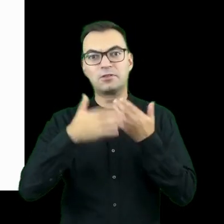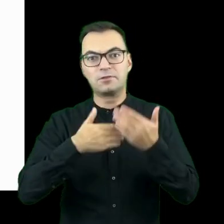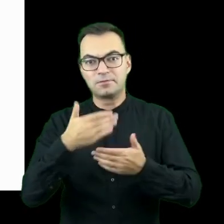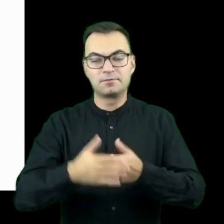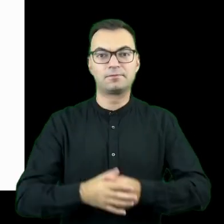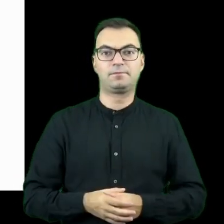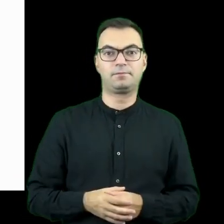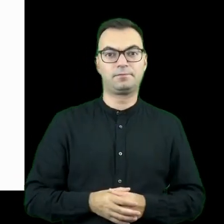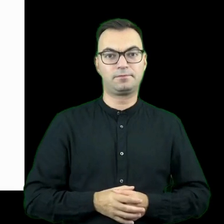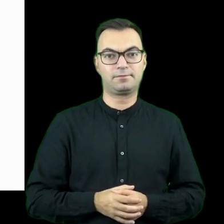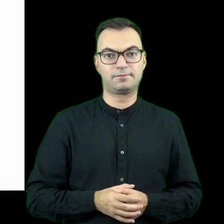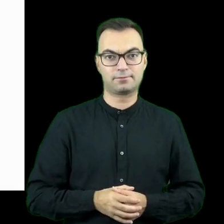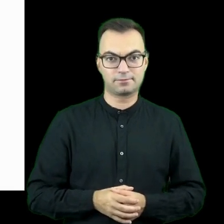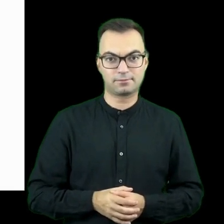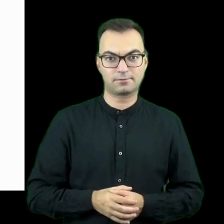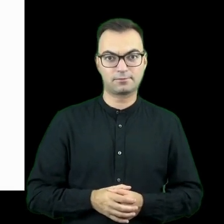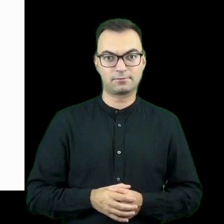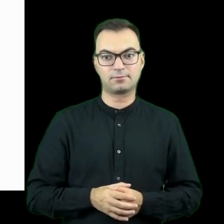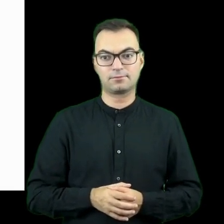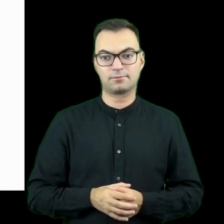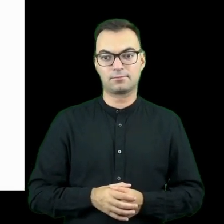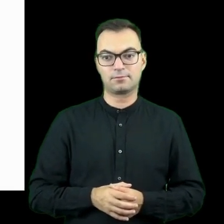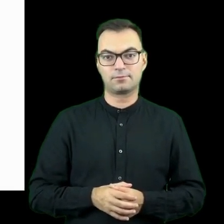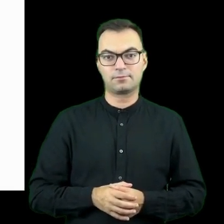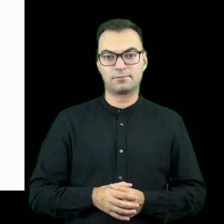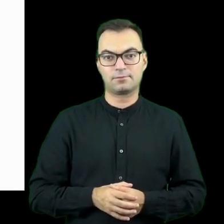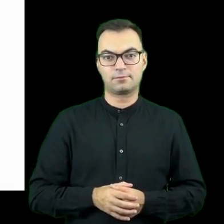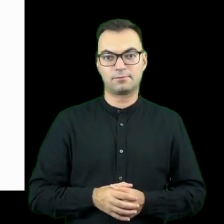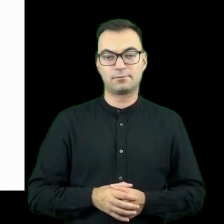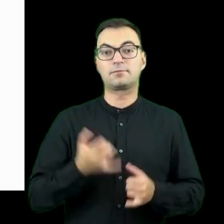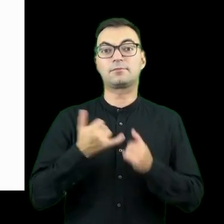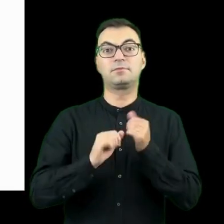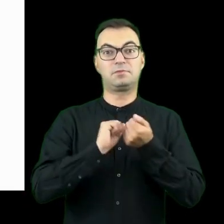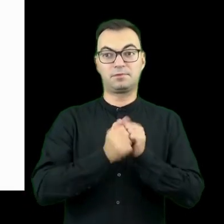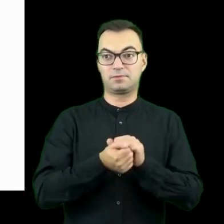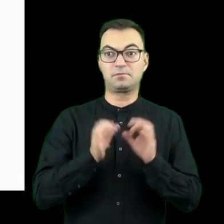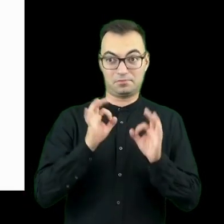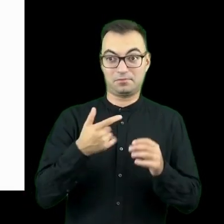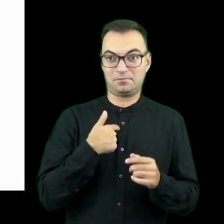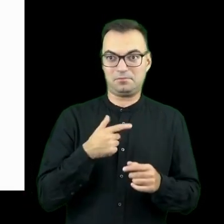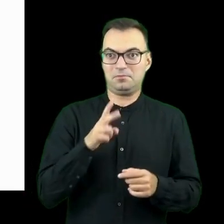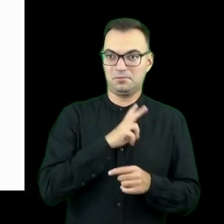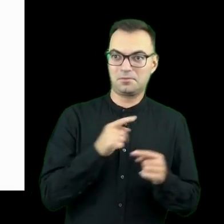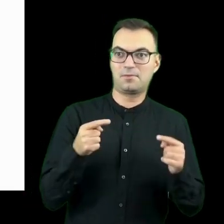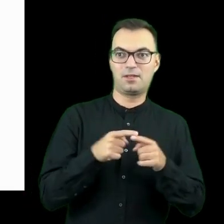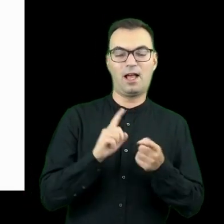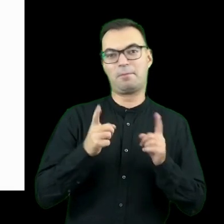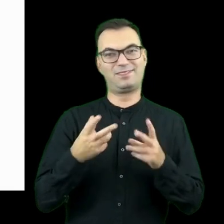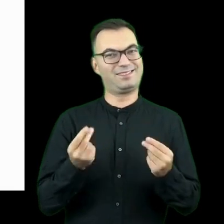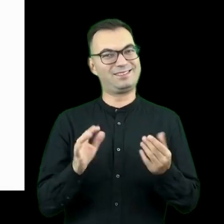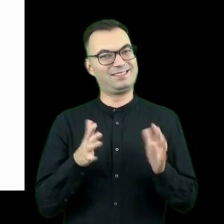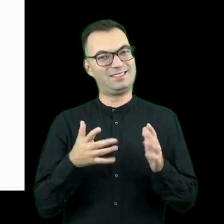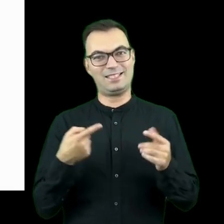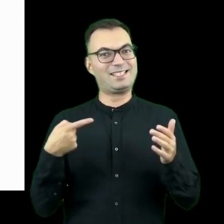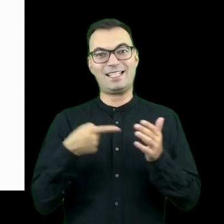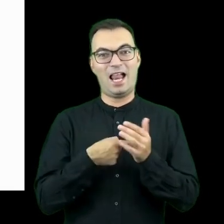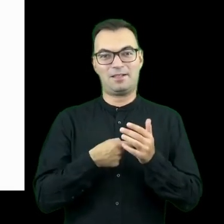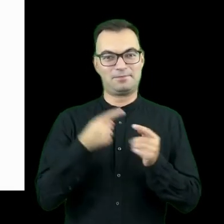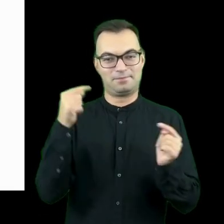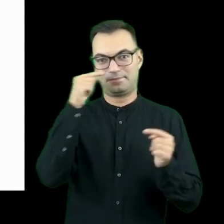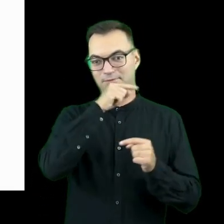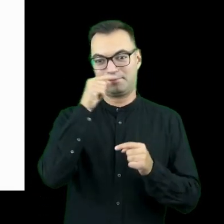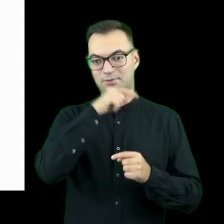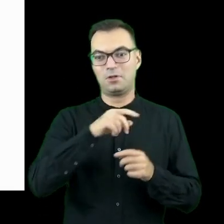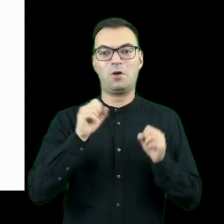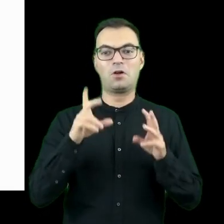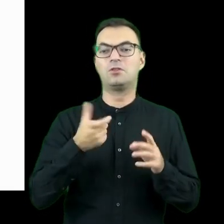realizują i czy ta zmiana jest taka, którą byśmy chcieli, czy to jest taka, czy niekoniecznie osiągamy te cele. Jeżeli nie osiągamy tych cel,